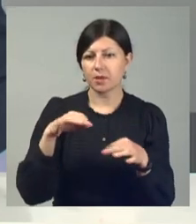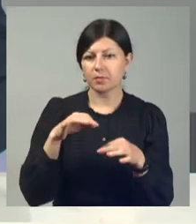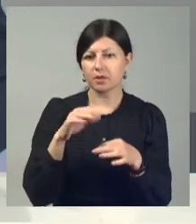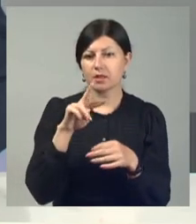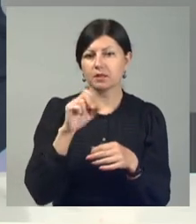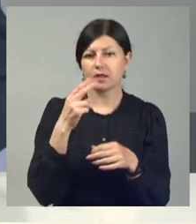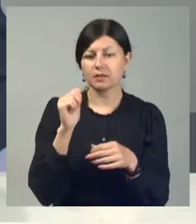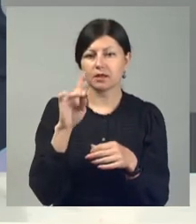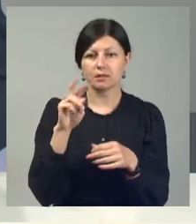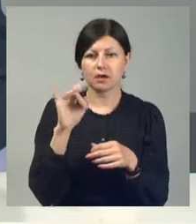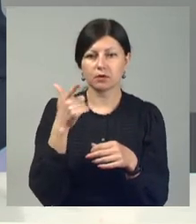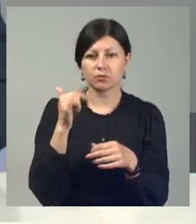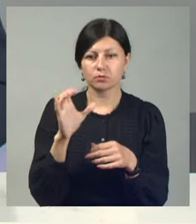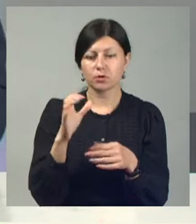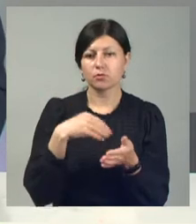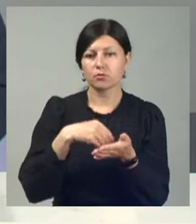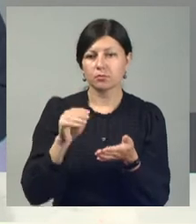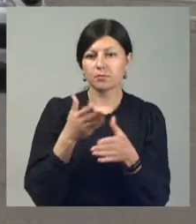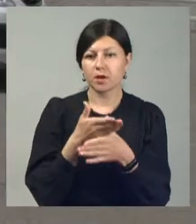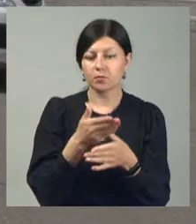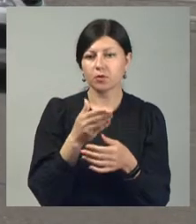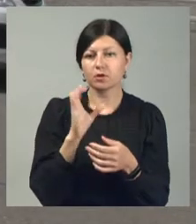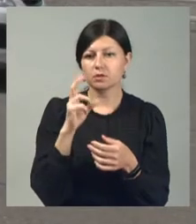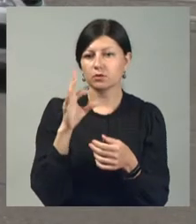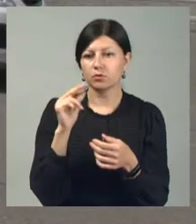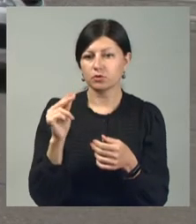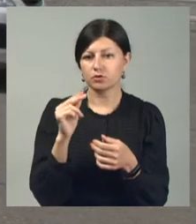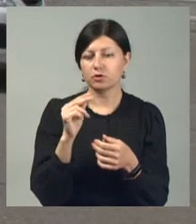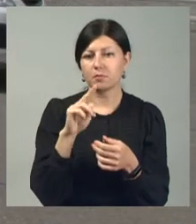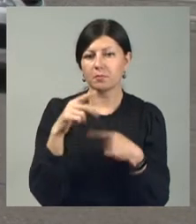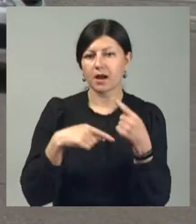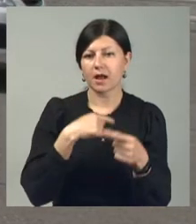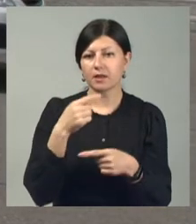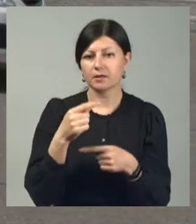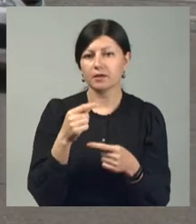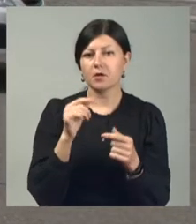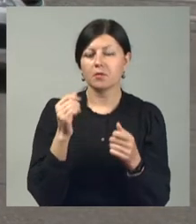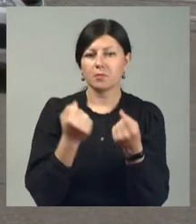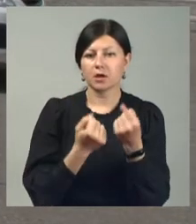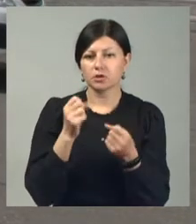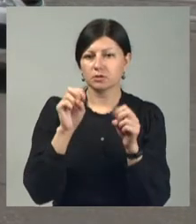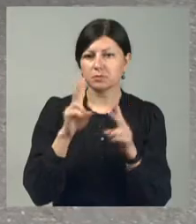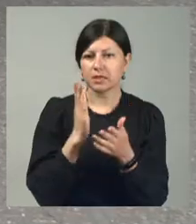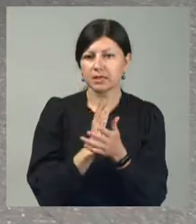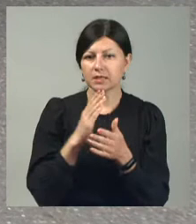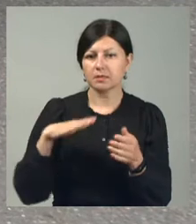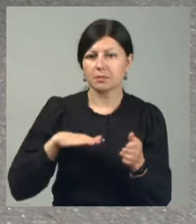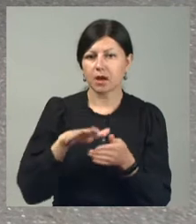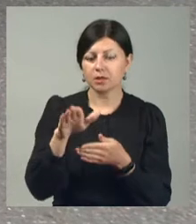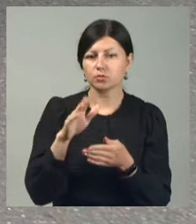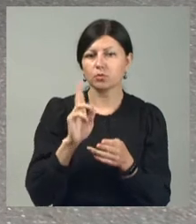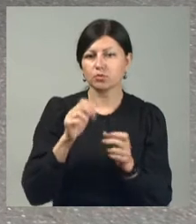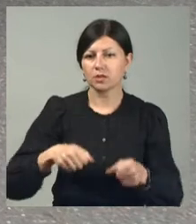Largus. Помог их приобрести фонд поколения Андрея Скотча. Машины оснащены специальным пандусом для перевозки больных на каталки.